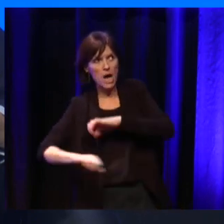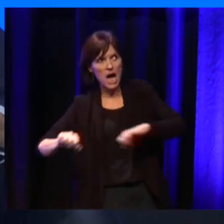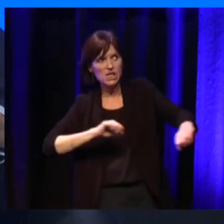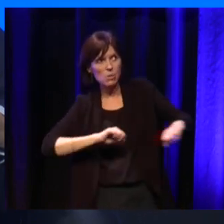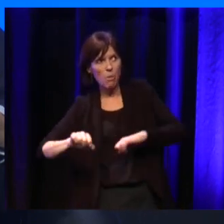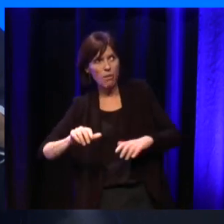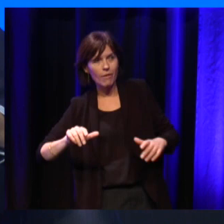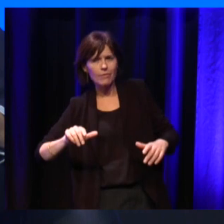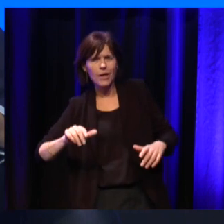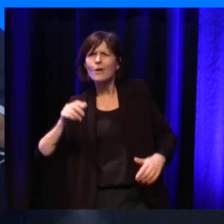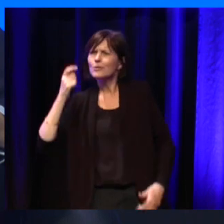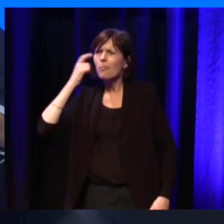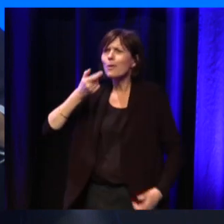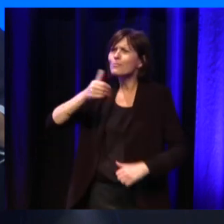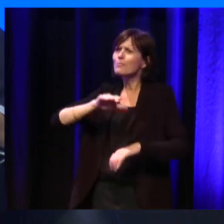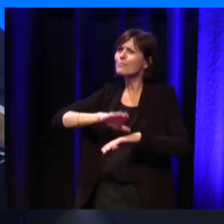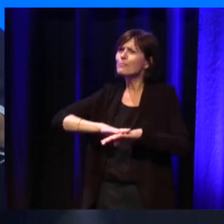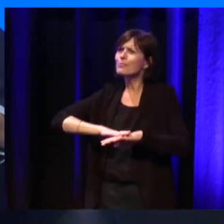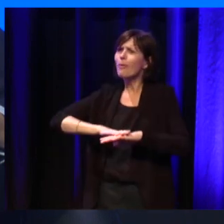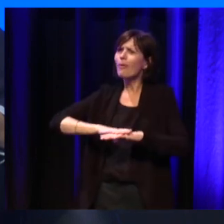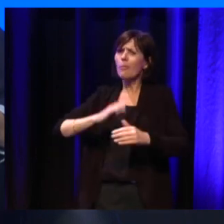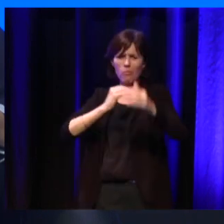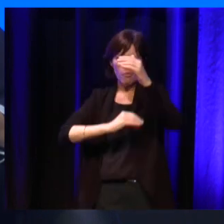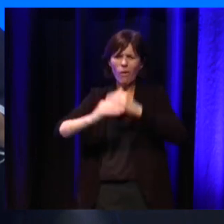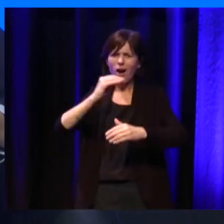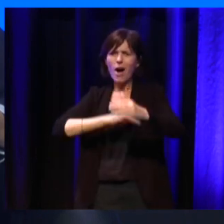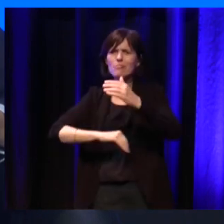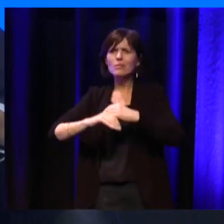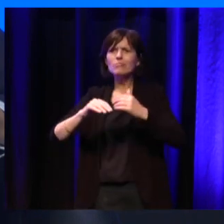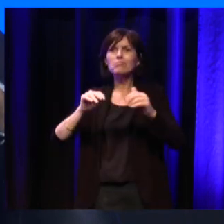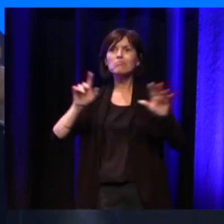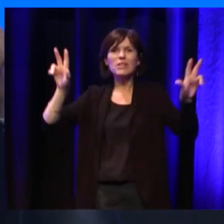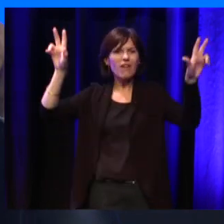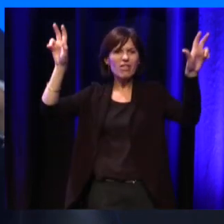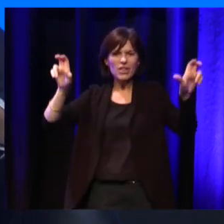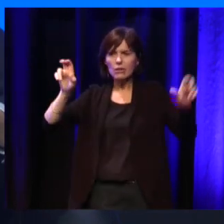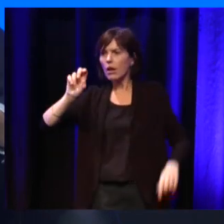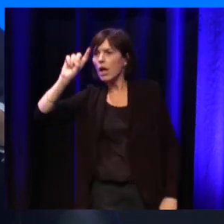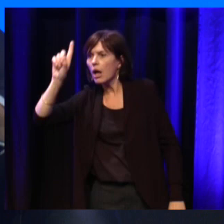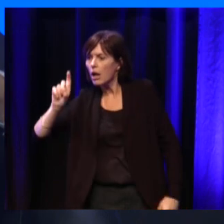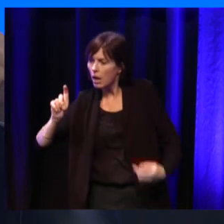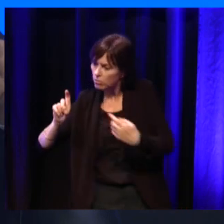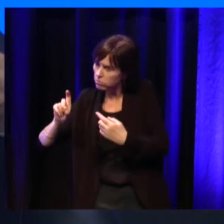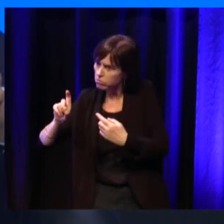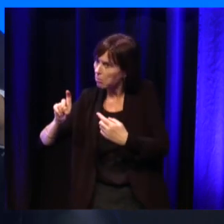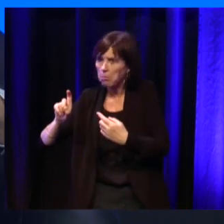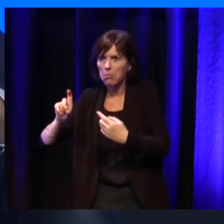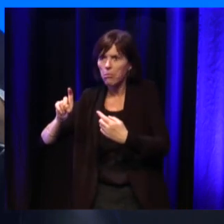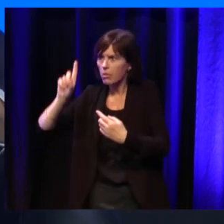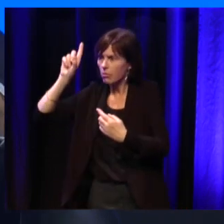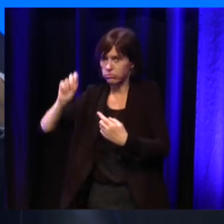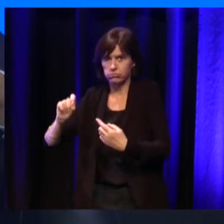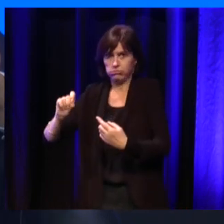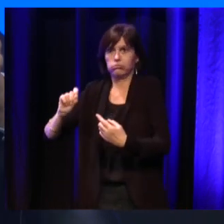pas de point d'interrogation, donc ce n pas une interrogation, il n a pas de point d'exclamation non plus, donc ce n pas un impératif.